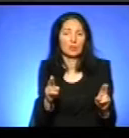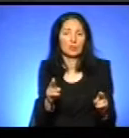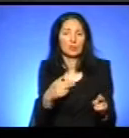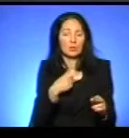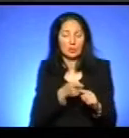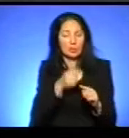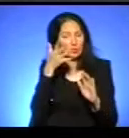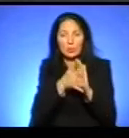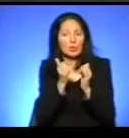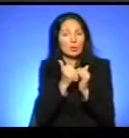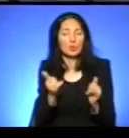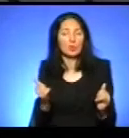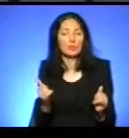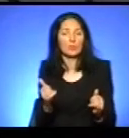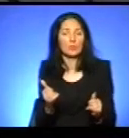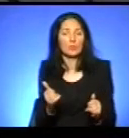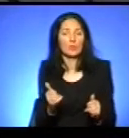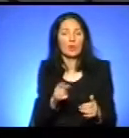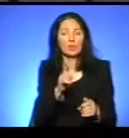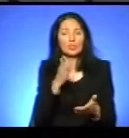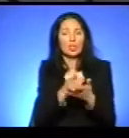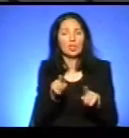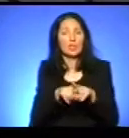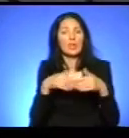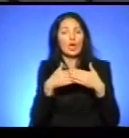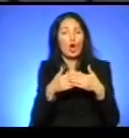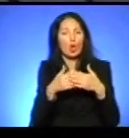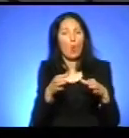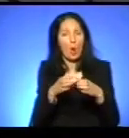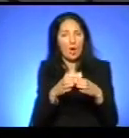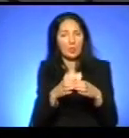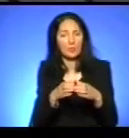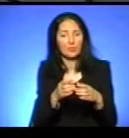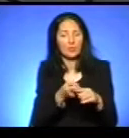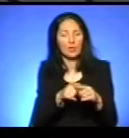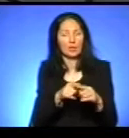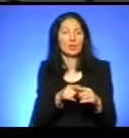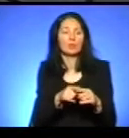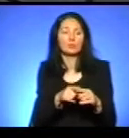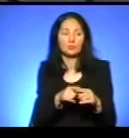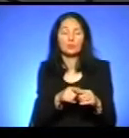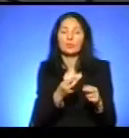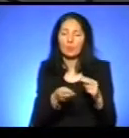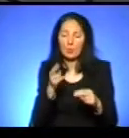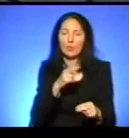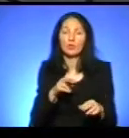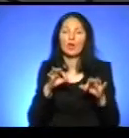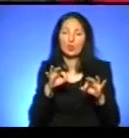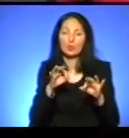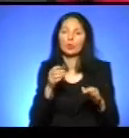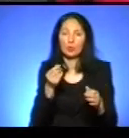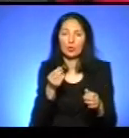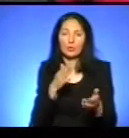зрозуміти. Катя, ну є такі громади, які покривають цю різницю перевізникам, так? Так, такі